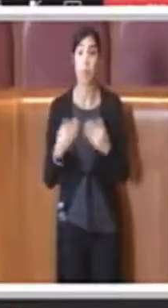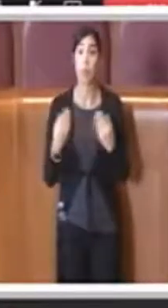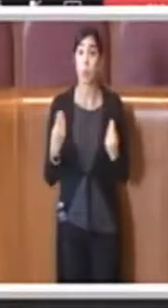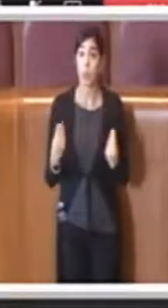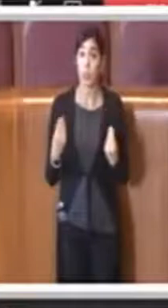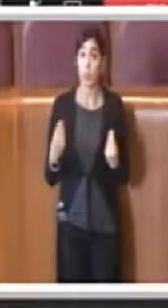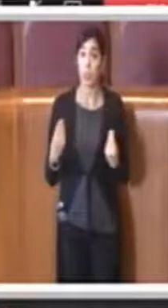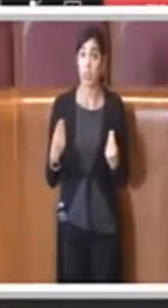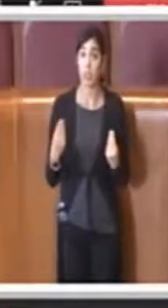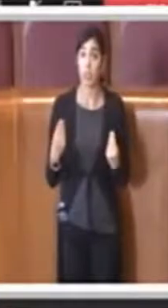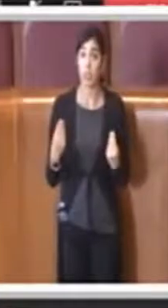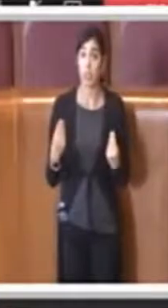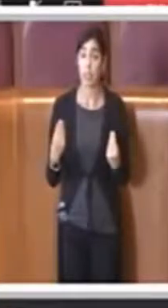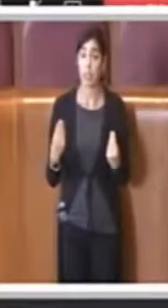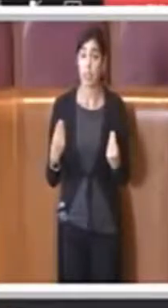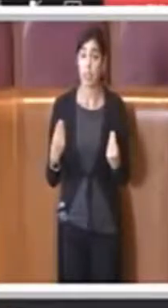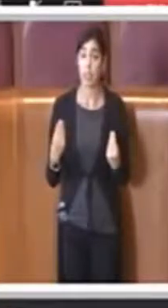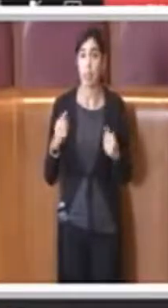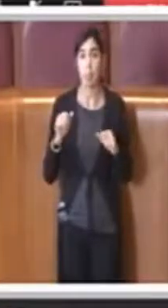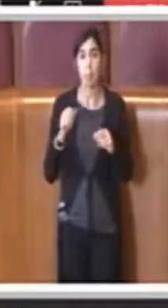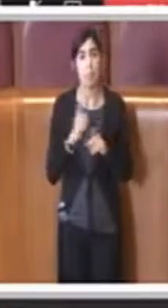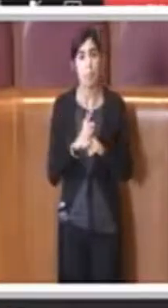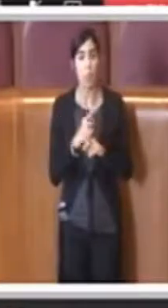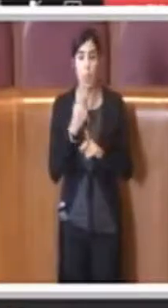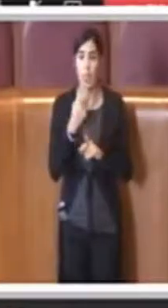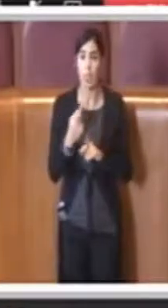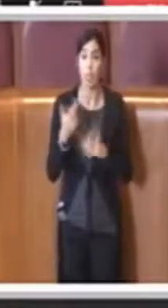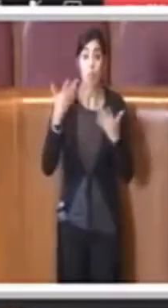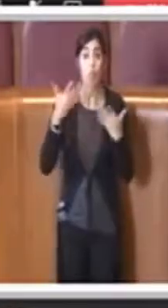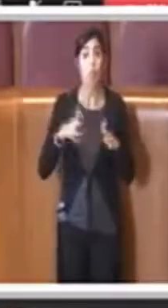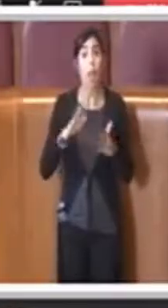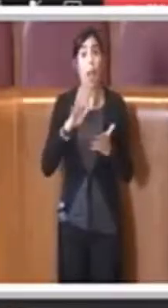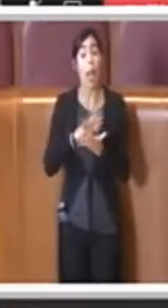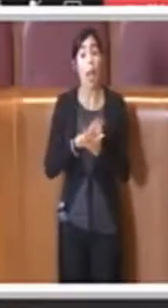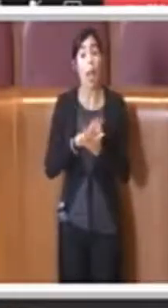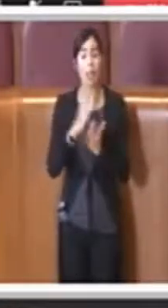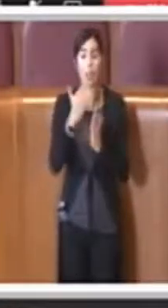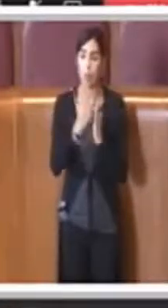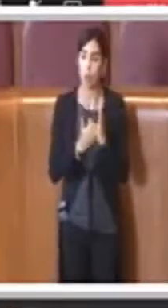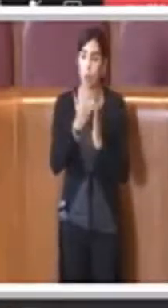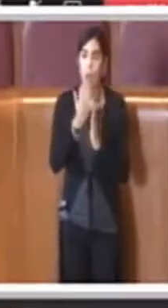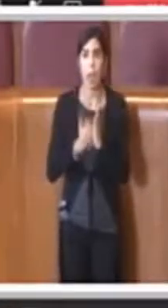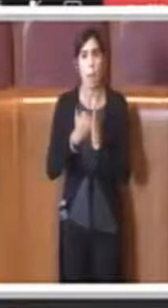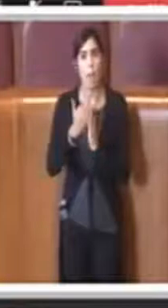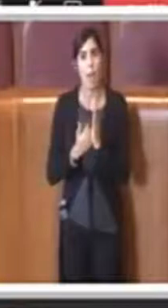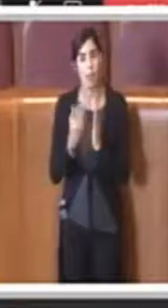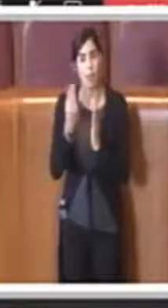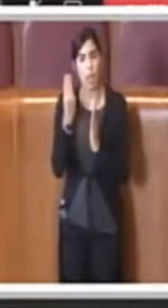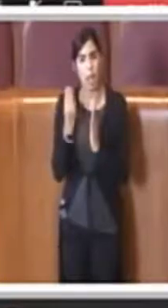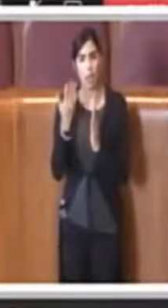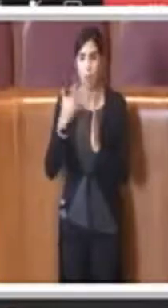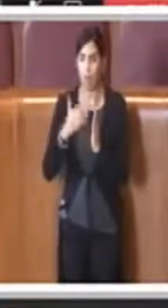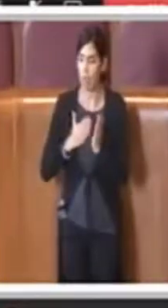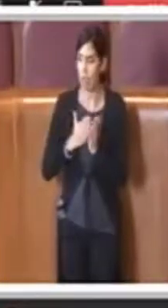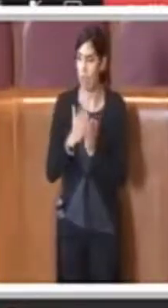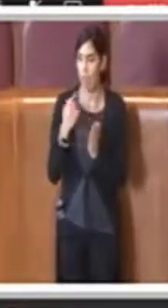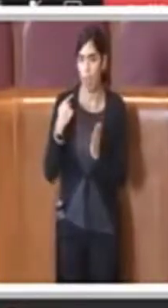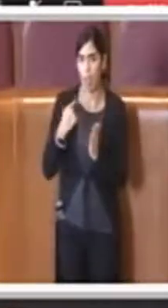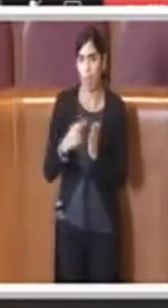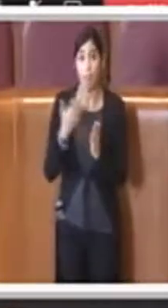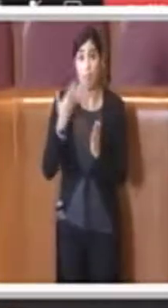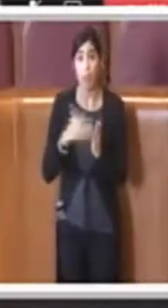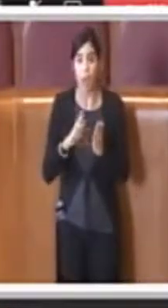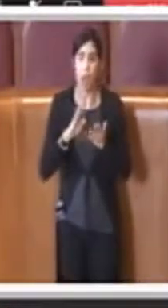su questo bisogna dire che già negli atti di programmazione dell'ente, nel corso di questi anni, e già l'evoluzione degli